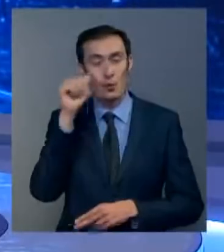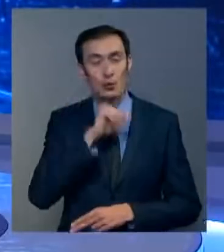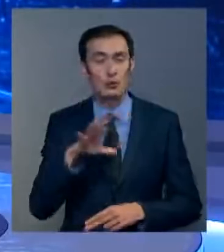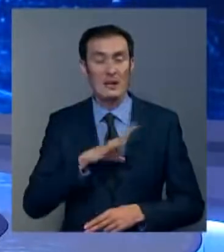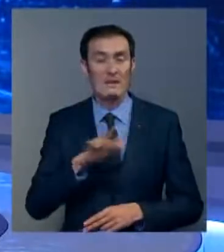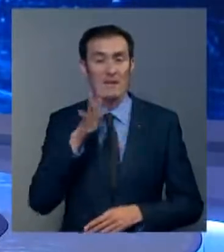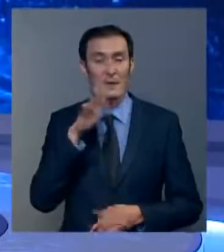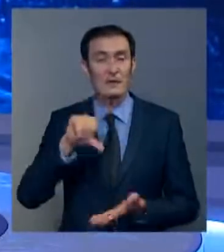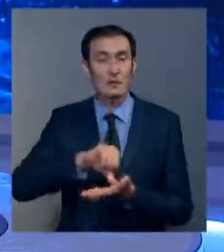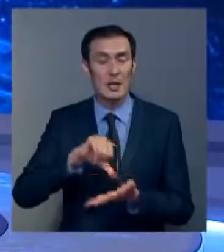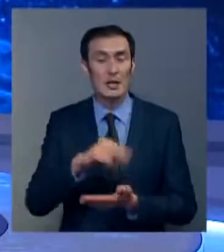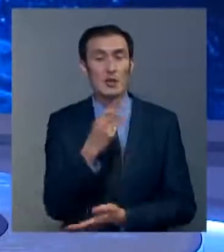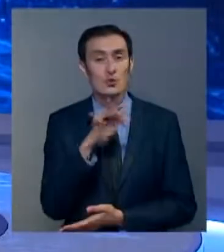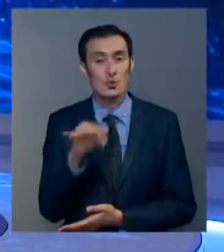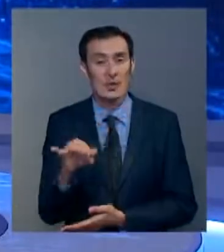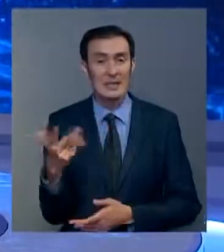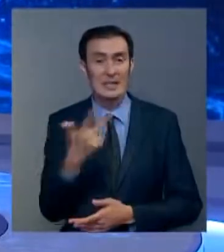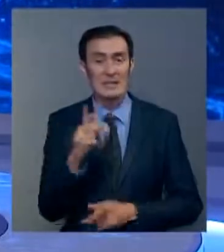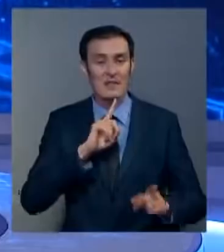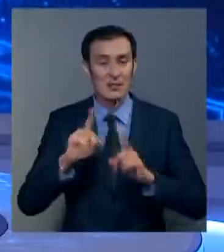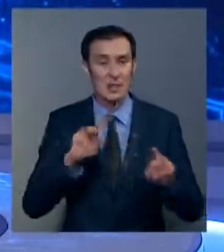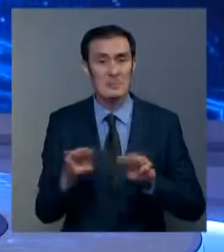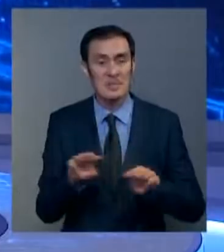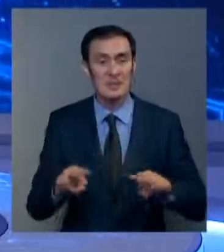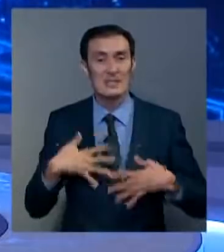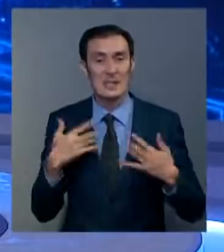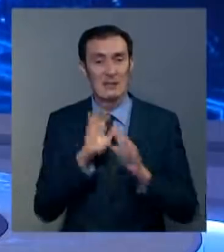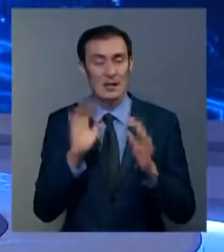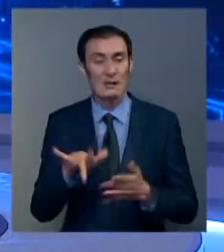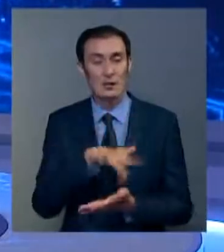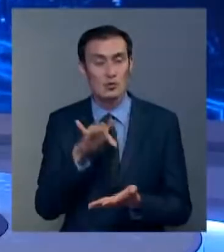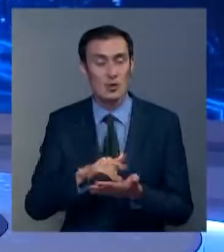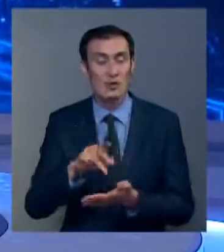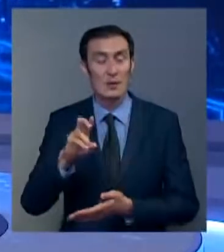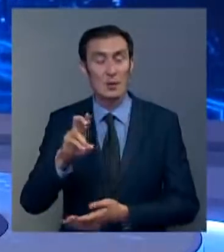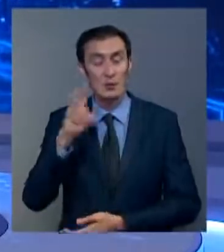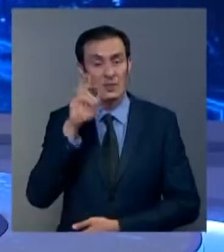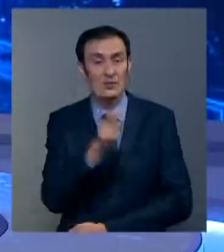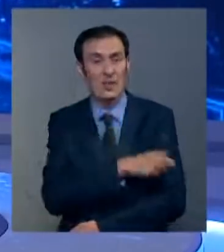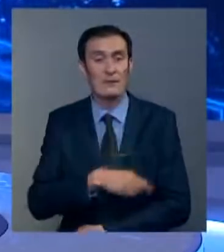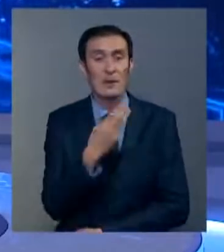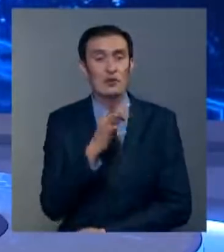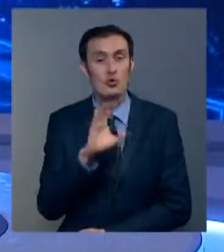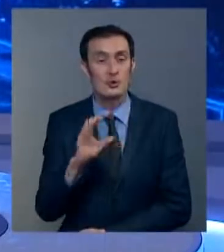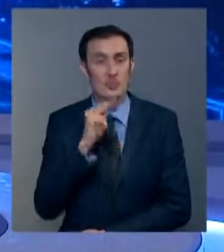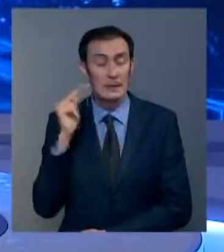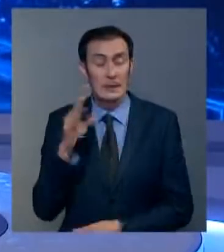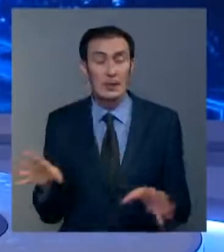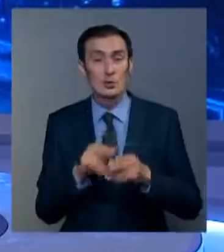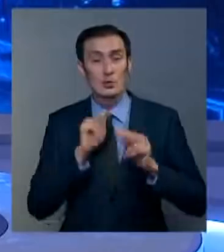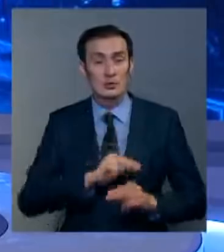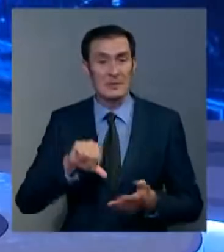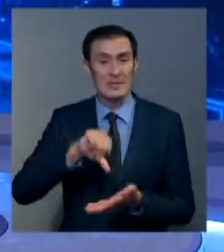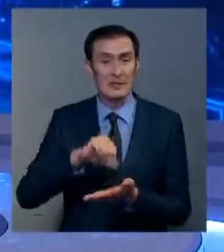известно во время выступления Алексея Цоя на третьем совещании министров здравоохранения государств, членов Шанхайской организации сотрудничества. Цоя